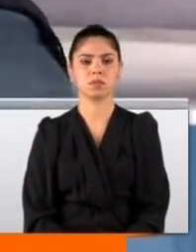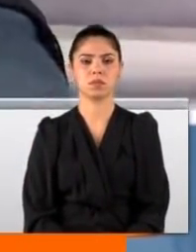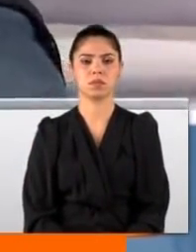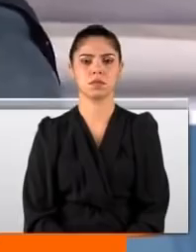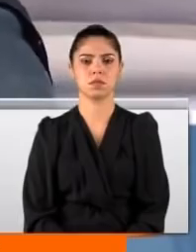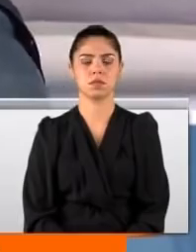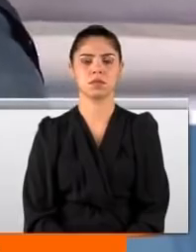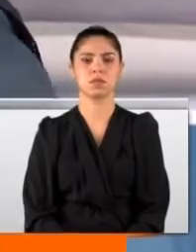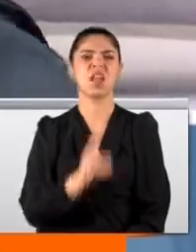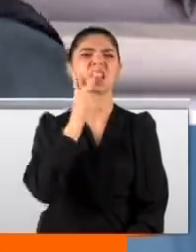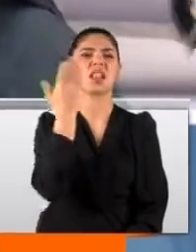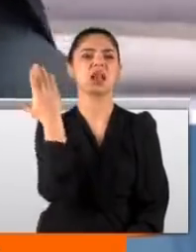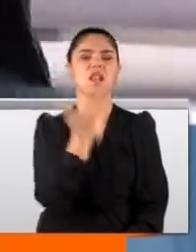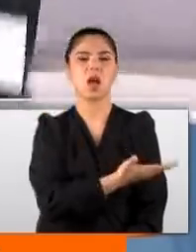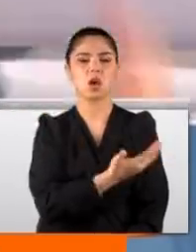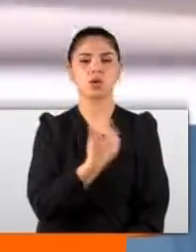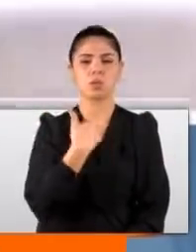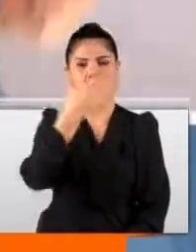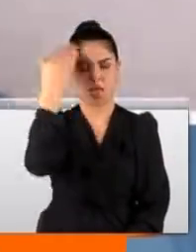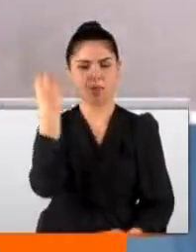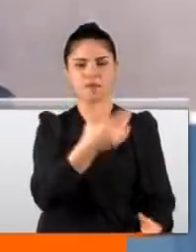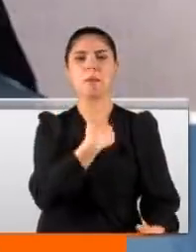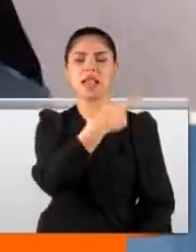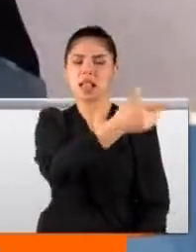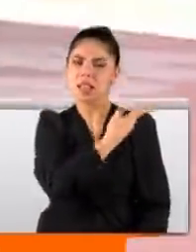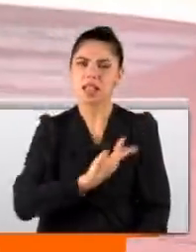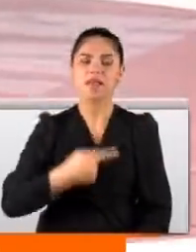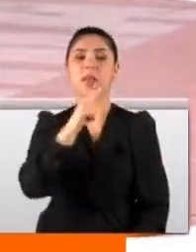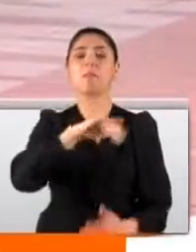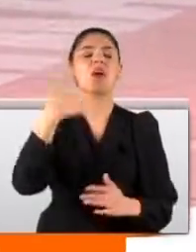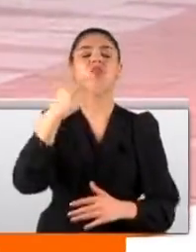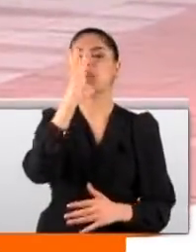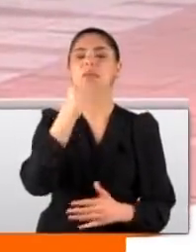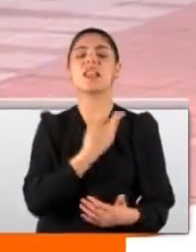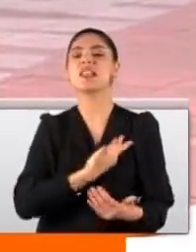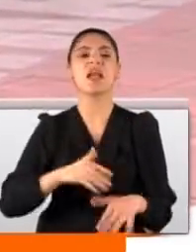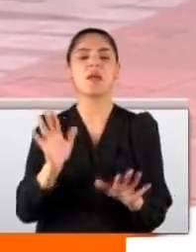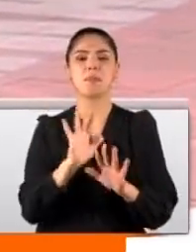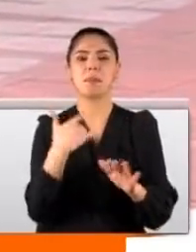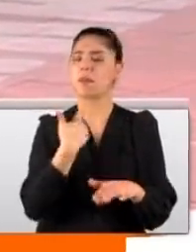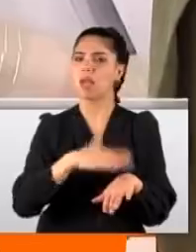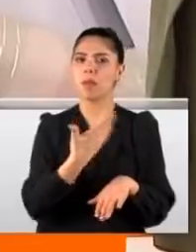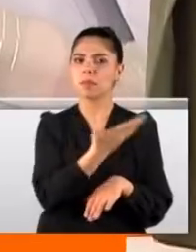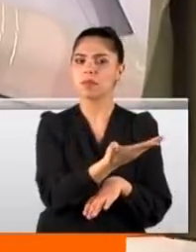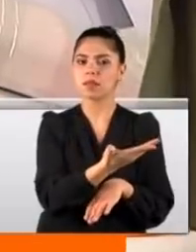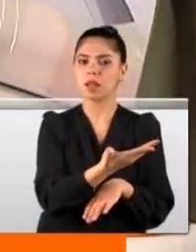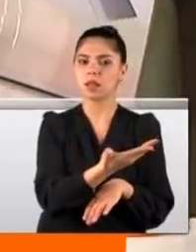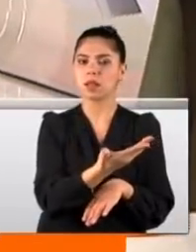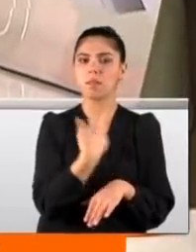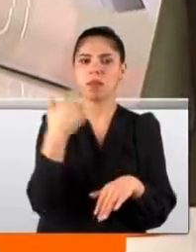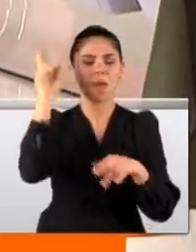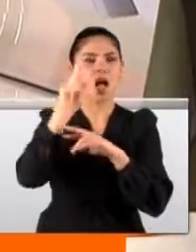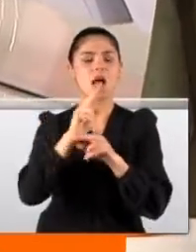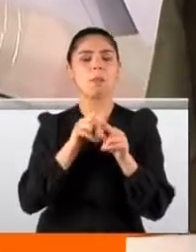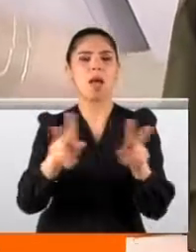Yazıklar olsun. Ben seni sevdim. Senden başkasını sevmedim. Ben ne yaptım sana? Benim o yerlerimi